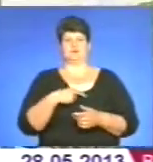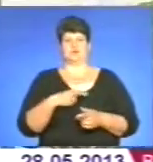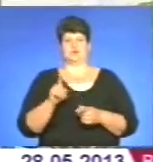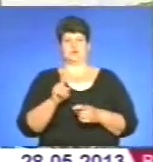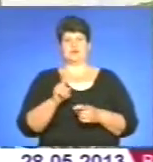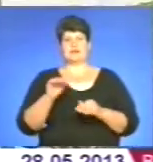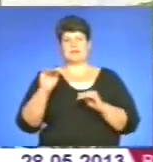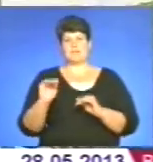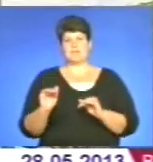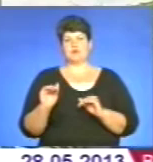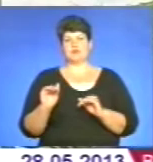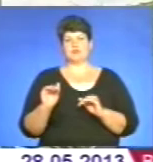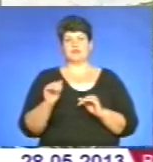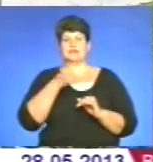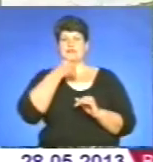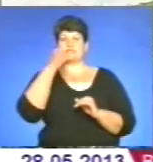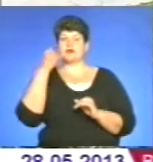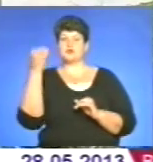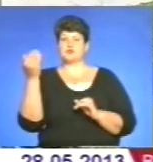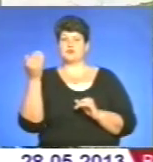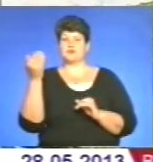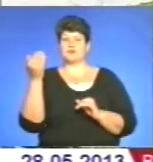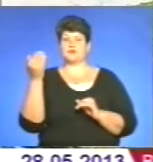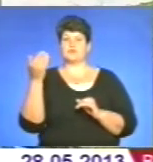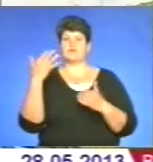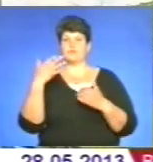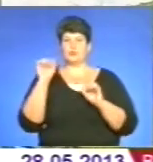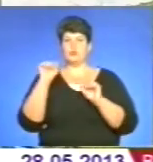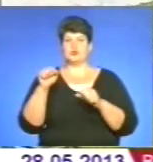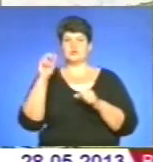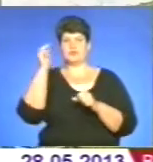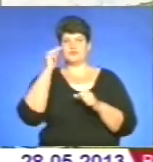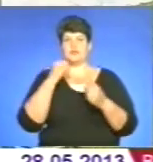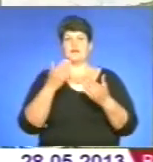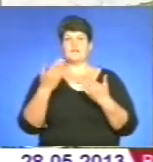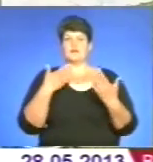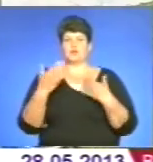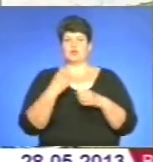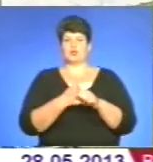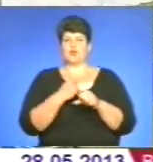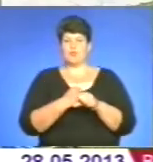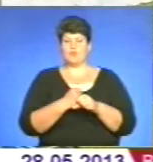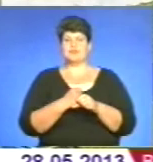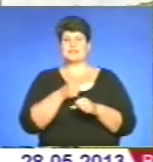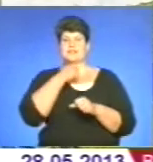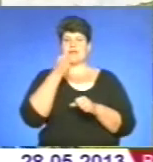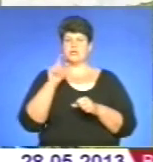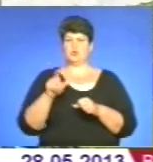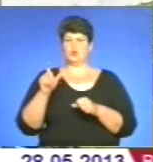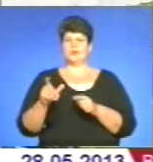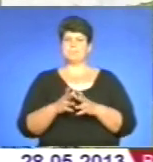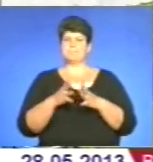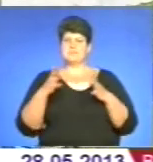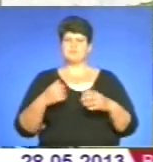Наймолодший, найстарший може навчитися відношення до роботи. Старші люди, вони більш